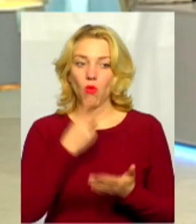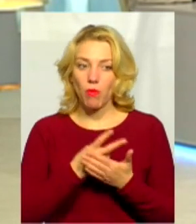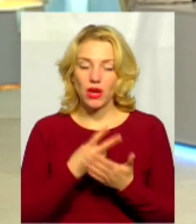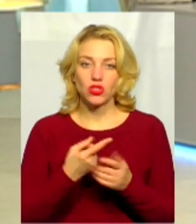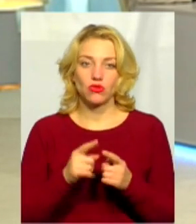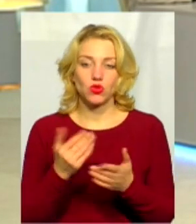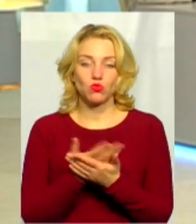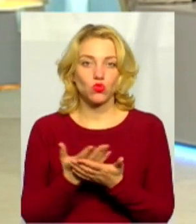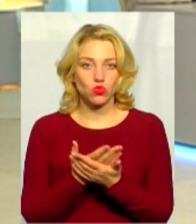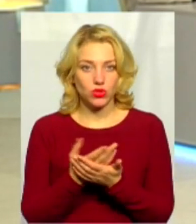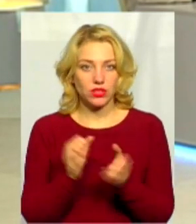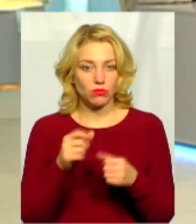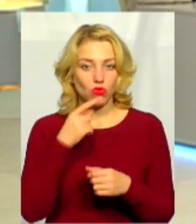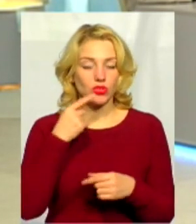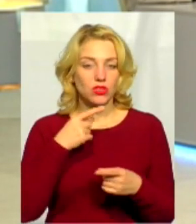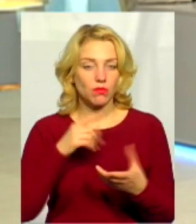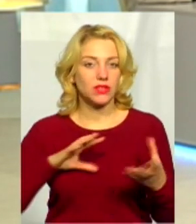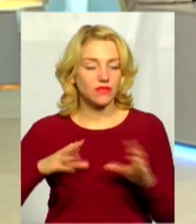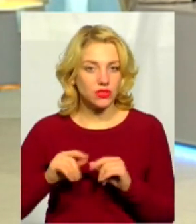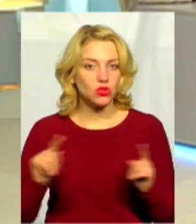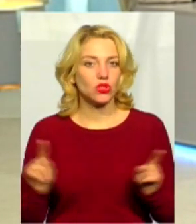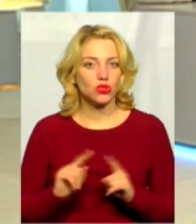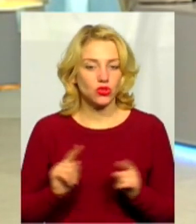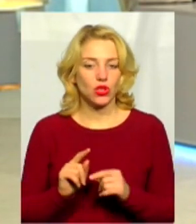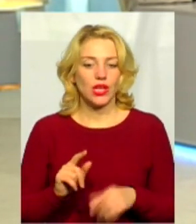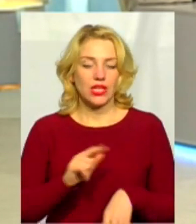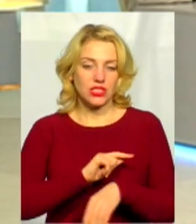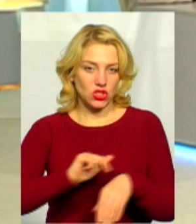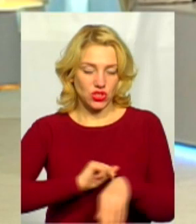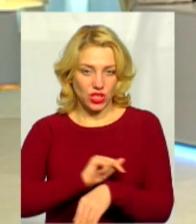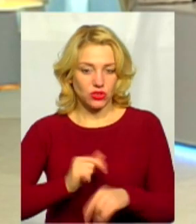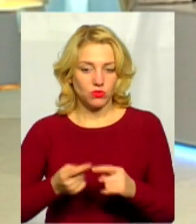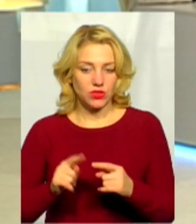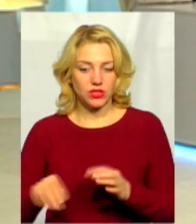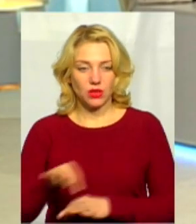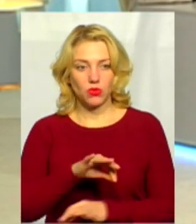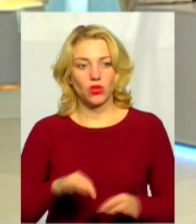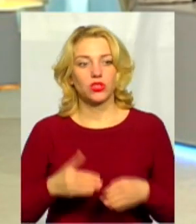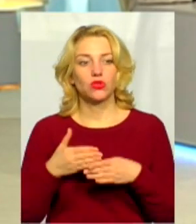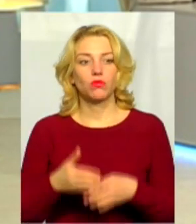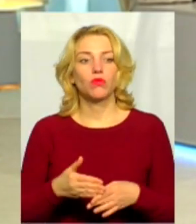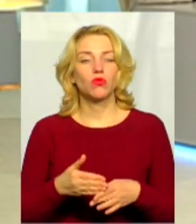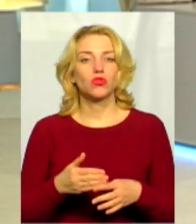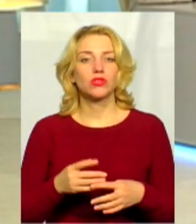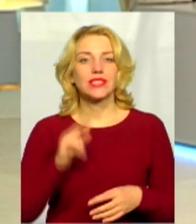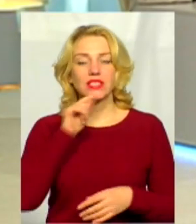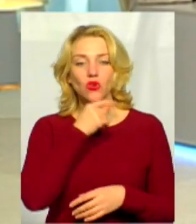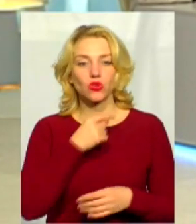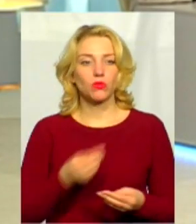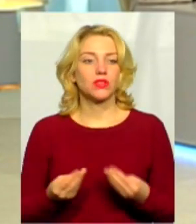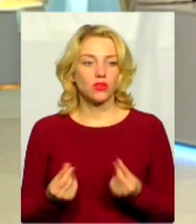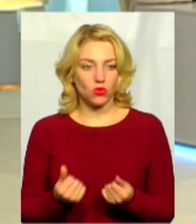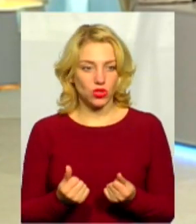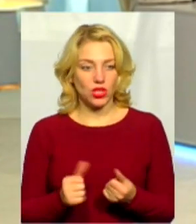сюжетів можна зробити висновок, що з часом всі ці проєкти допоможуть зекономити певні кошти. А ось